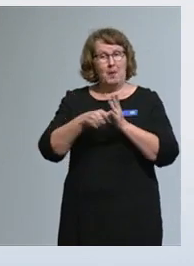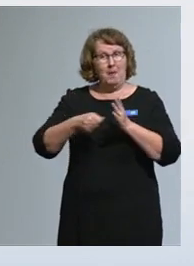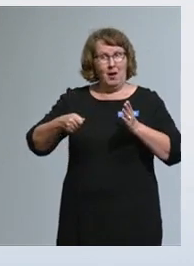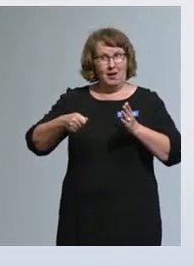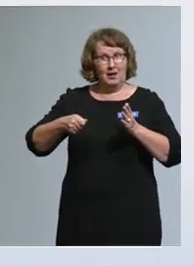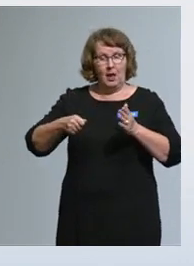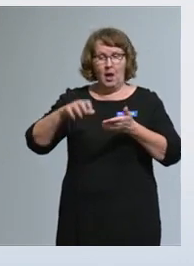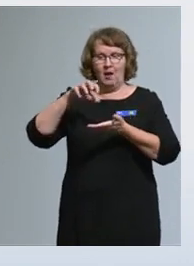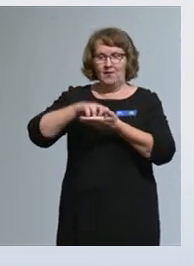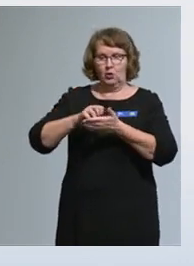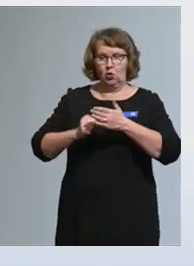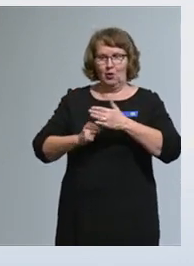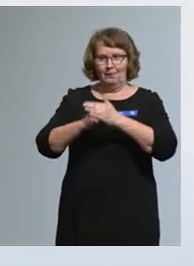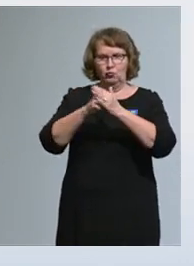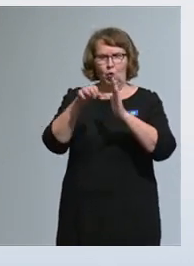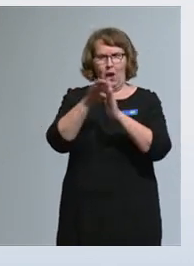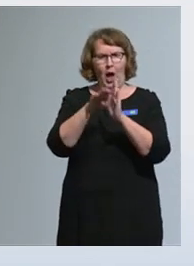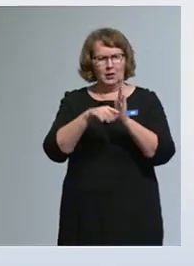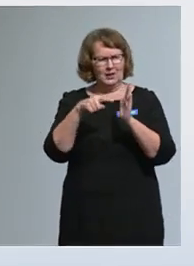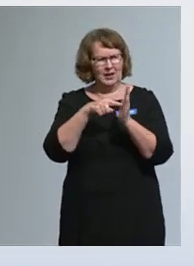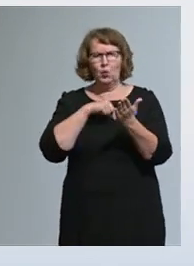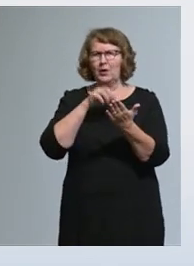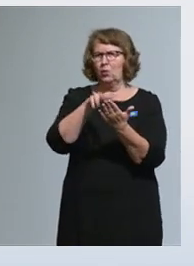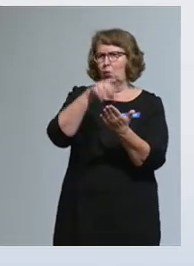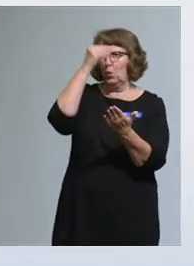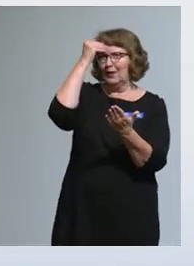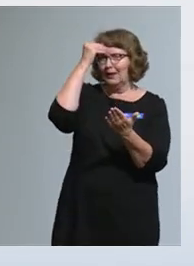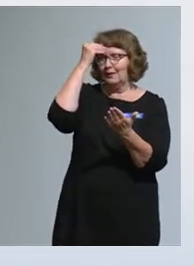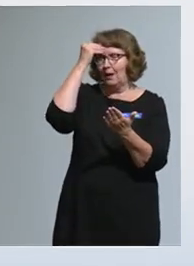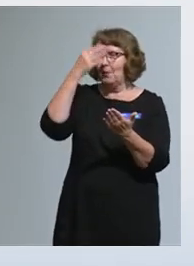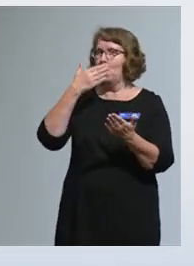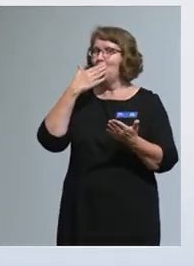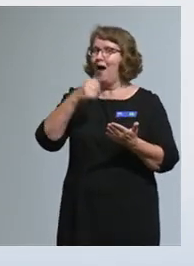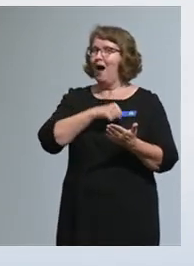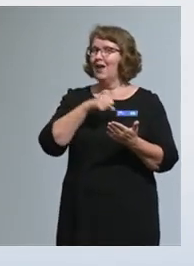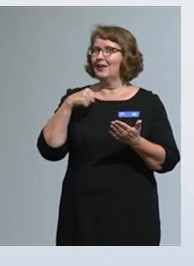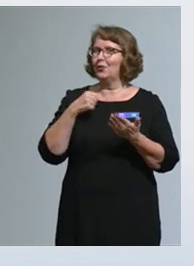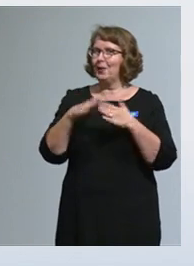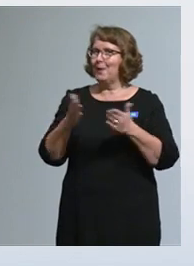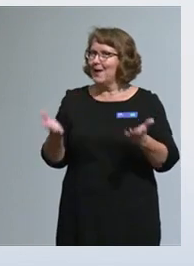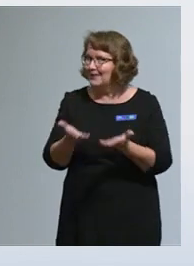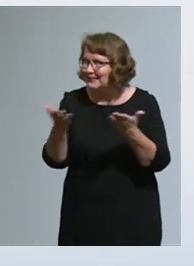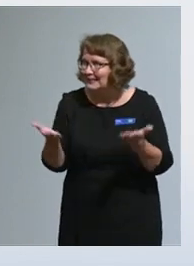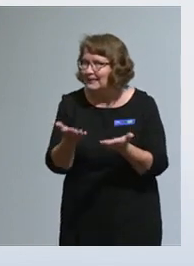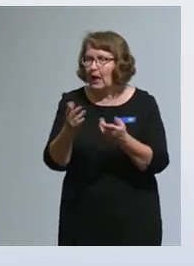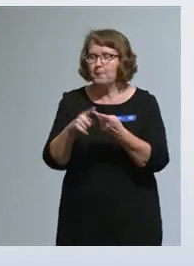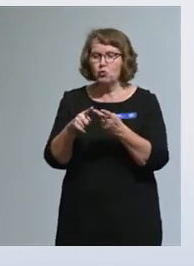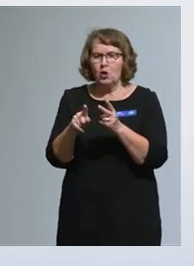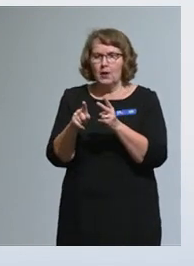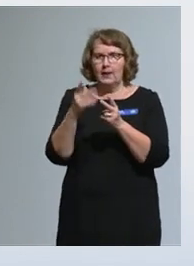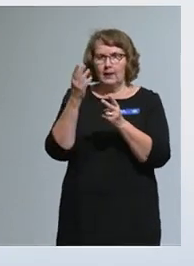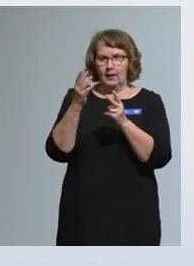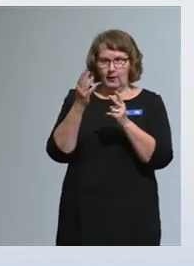valtioavustuslain tulkintaa, edistää hyvää hallintoa ja kerryttää vaikuttavuustietoa